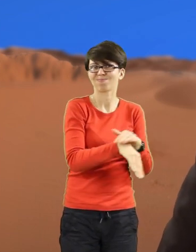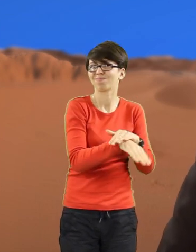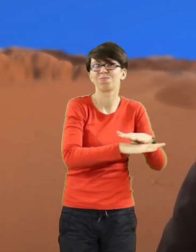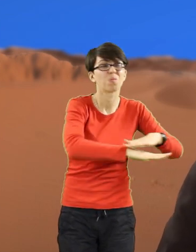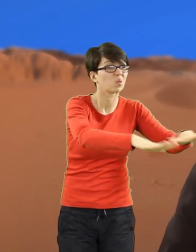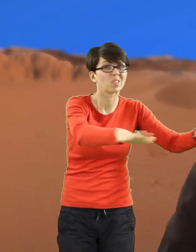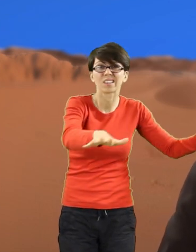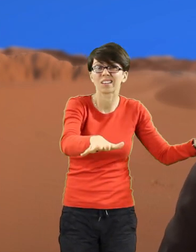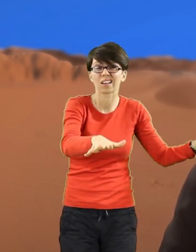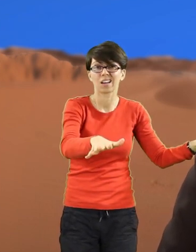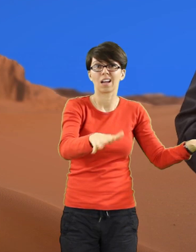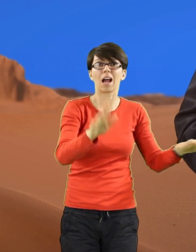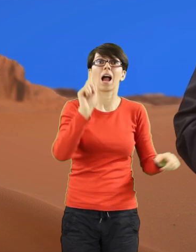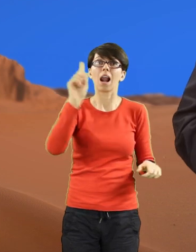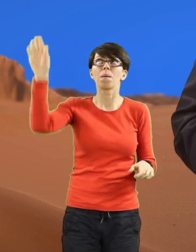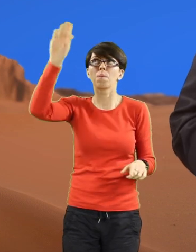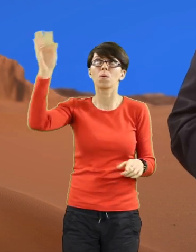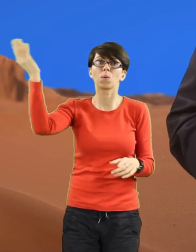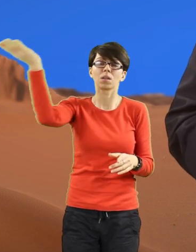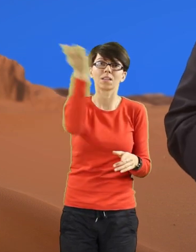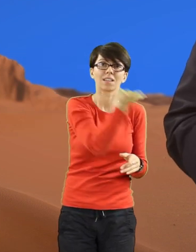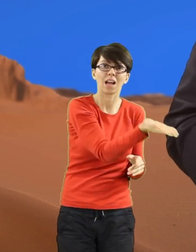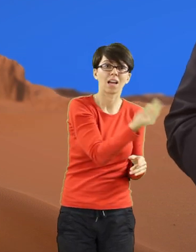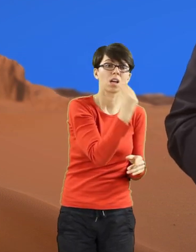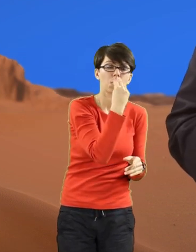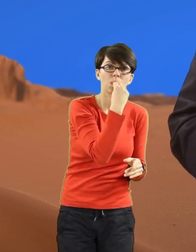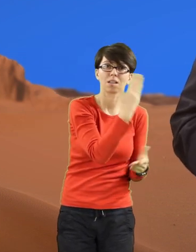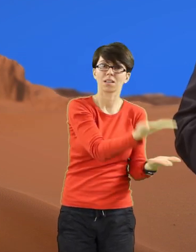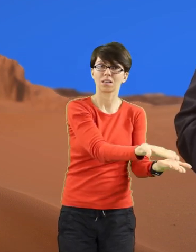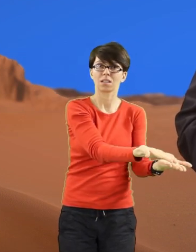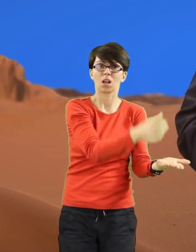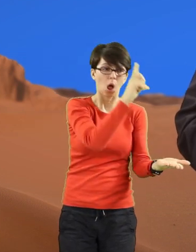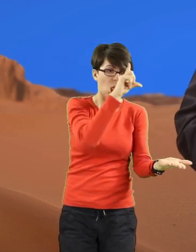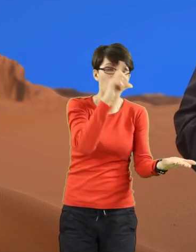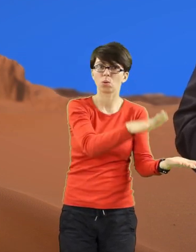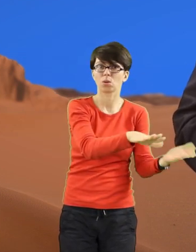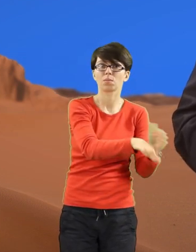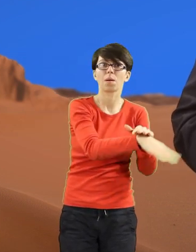zdobyć chleba. Bo to Bóg na pustyni karmi swój lud.